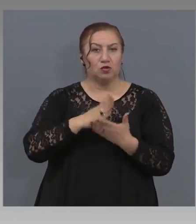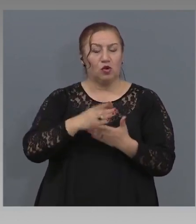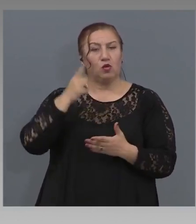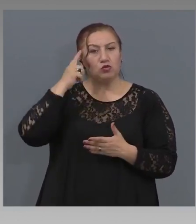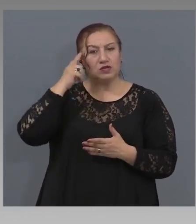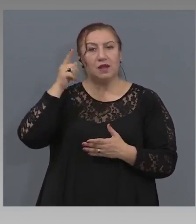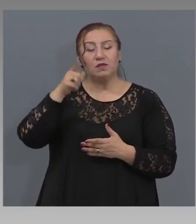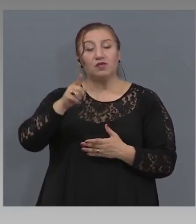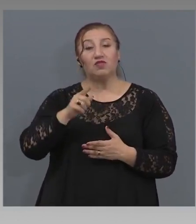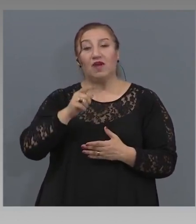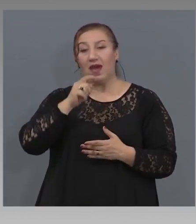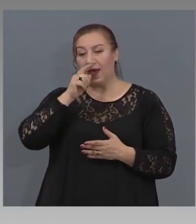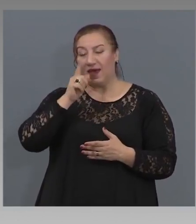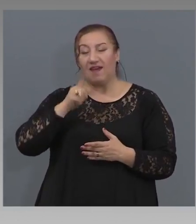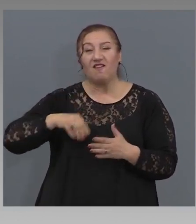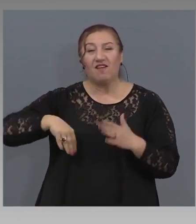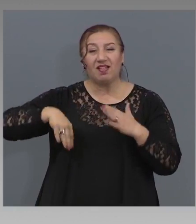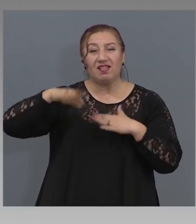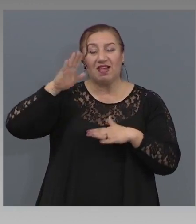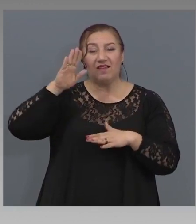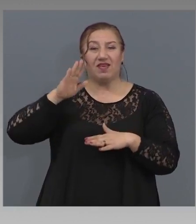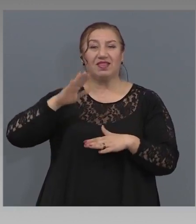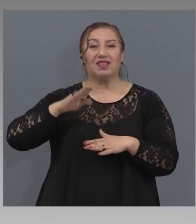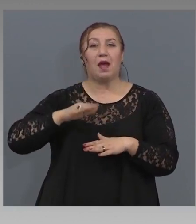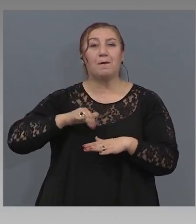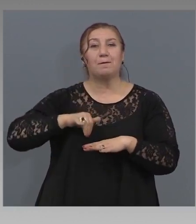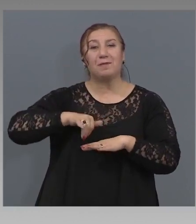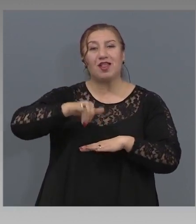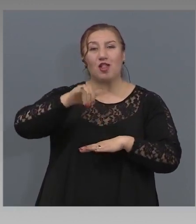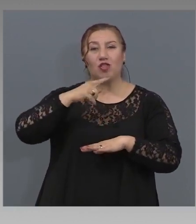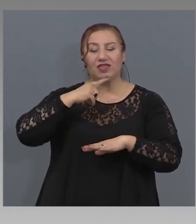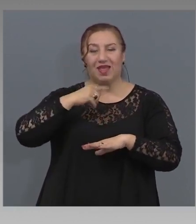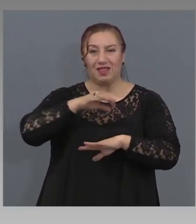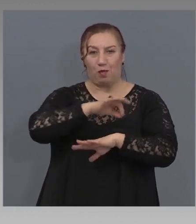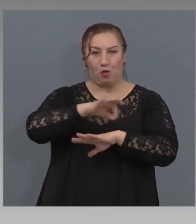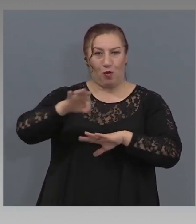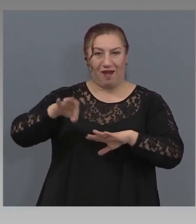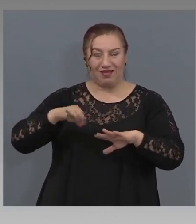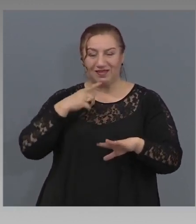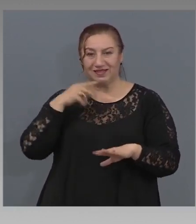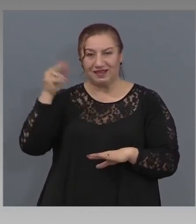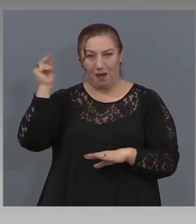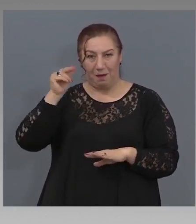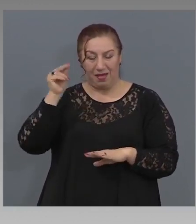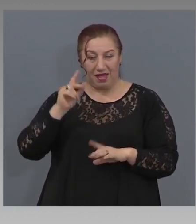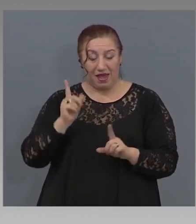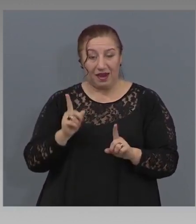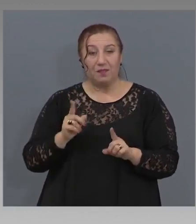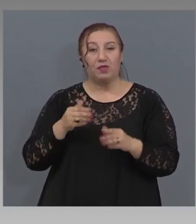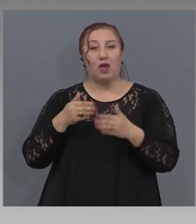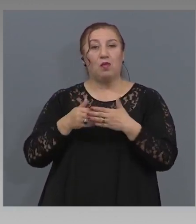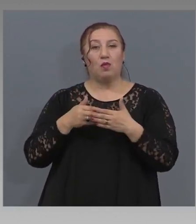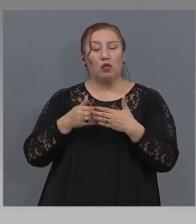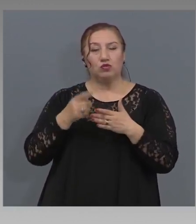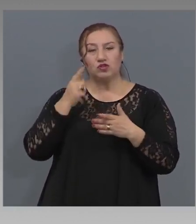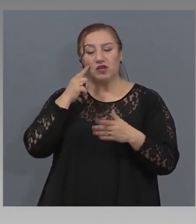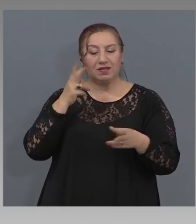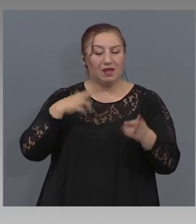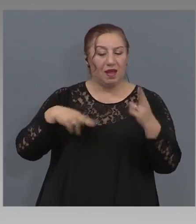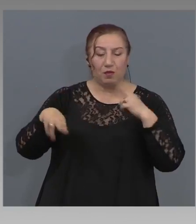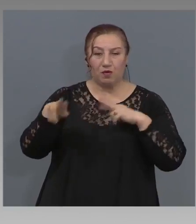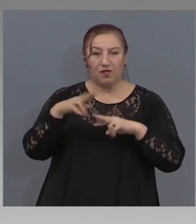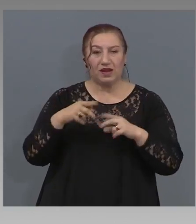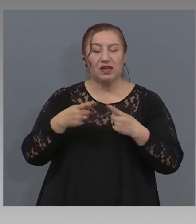пилотен проект за България. Какта идея. По отношение на проверките в агенцията, Комисия за защита на конкуренцията